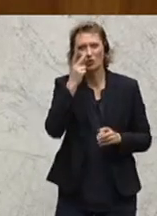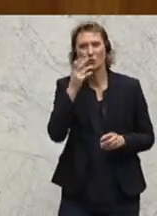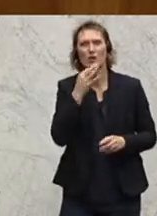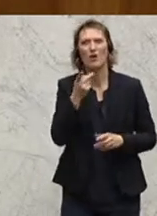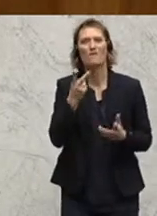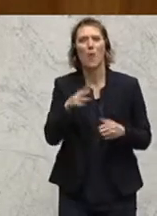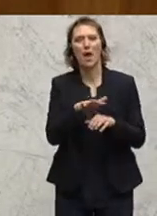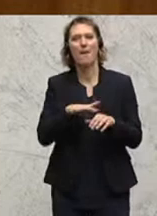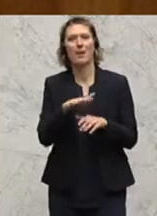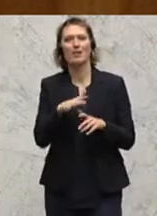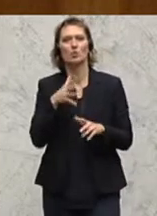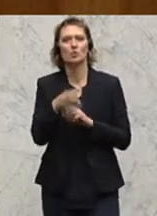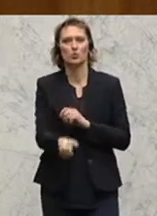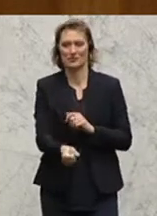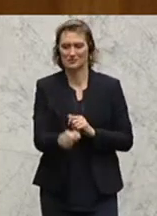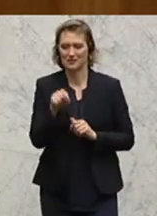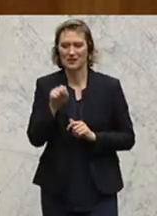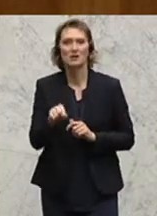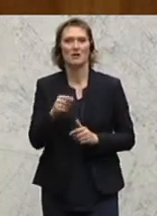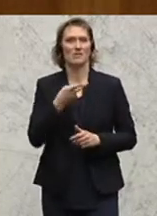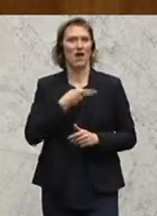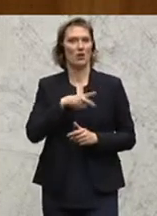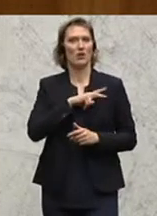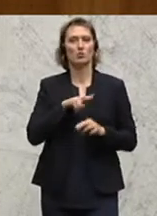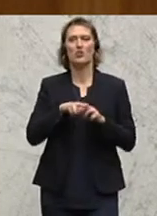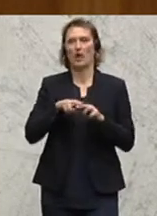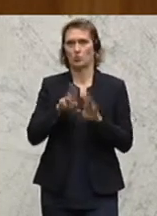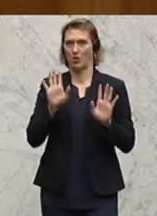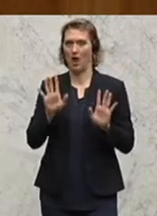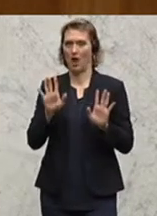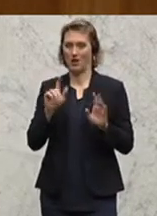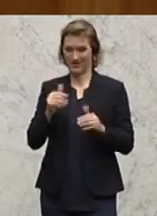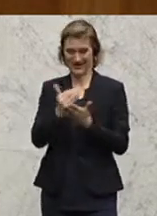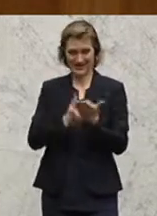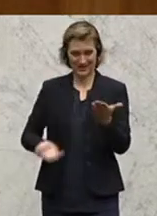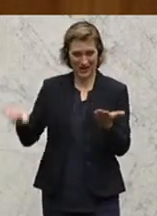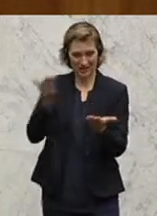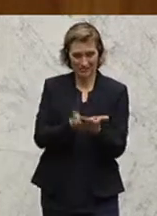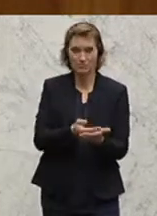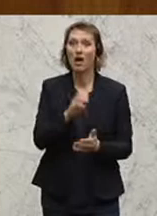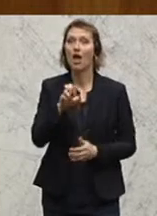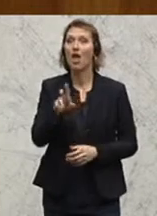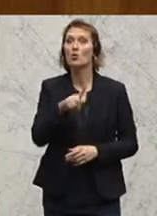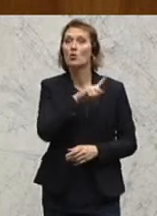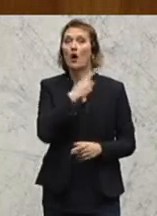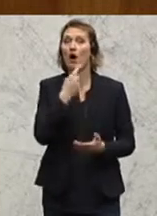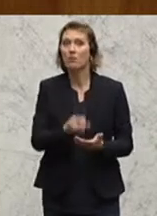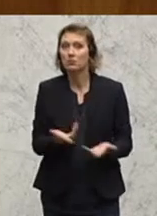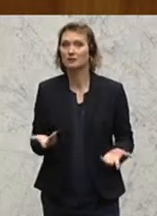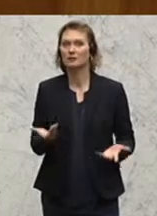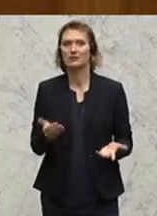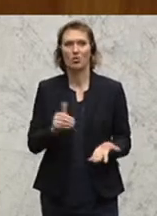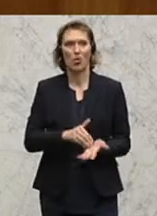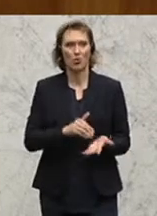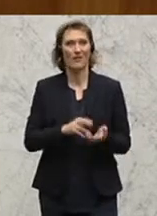zugegriffen werden müsste, wäre eigentlich eine nationale Gesetzgebung. Dieses Gesetz, das vorliegt, ist eine europäische Durchführungsregelung, die